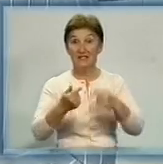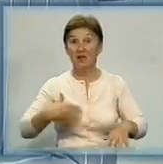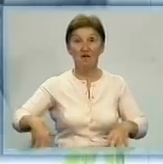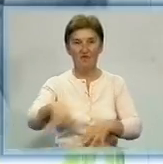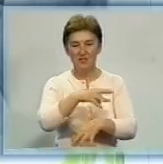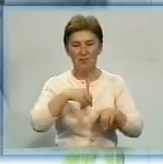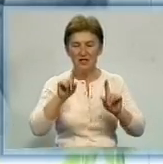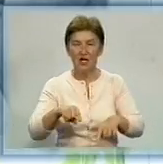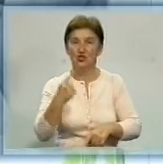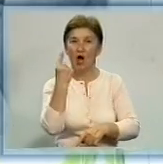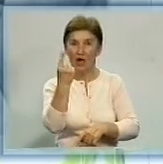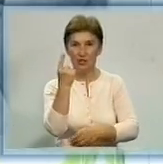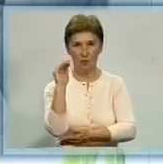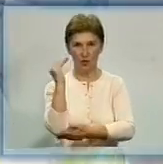дитину допомогти, це буде велике щастя.